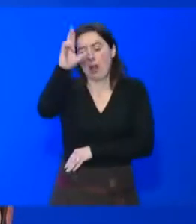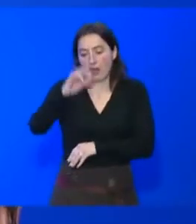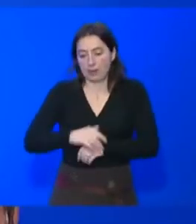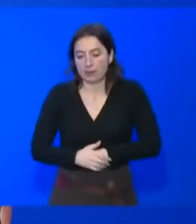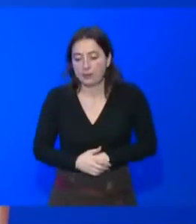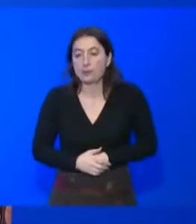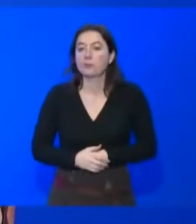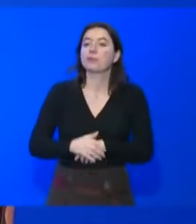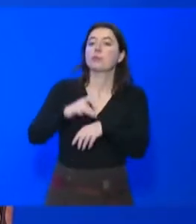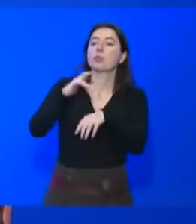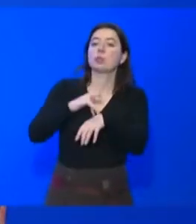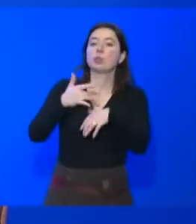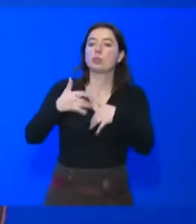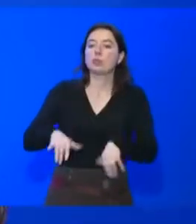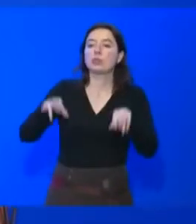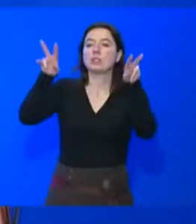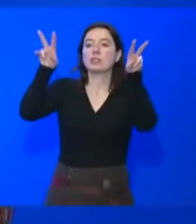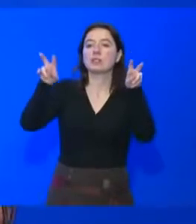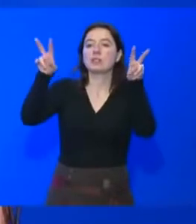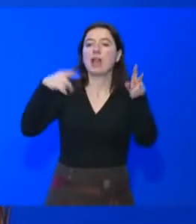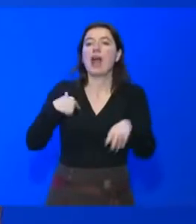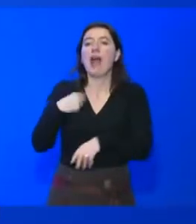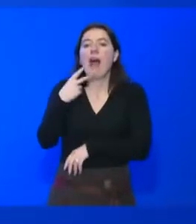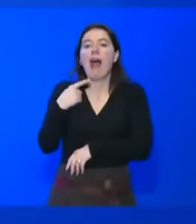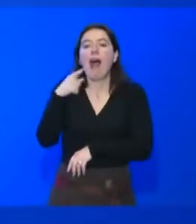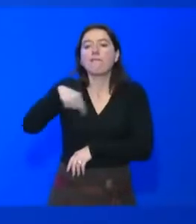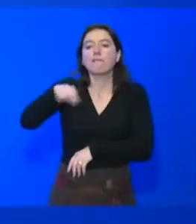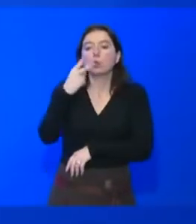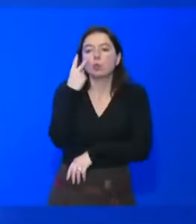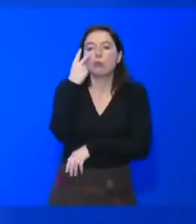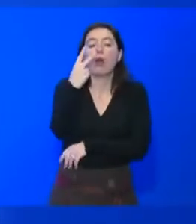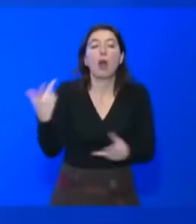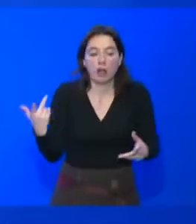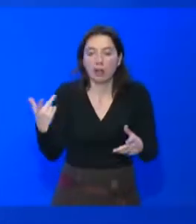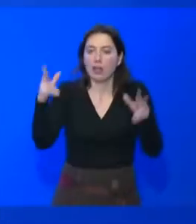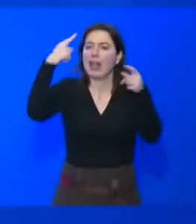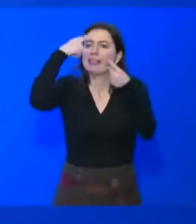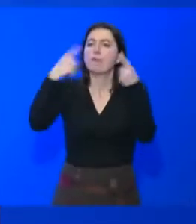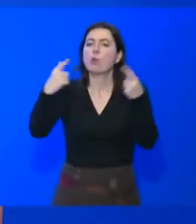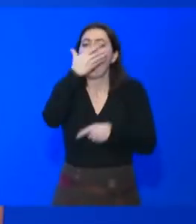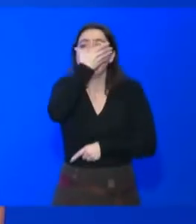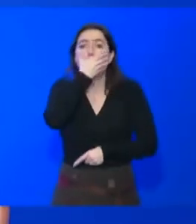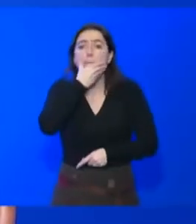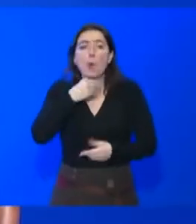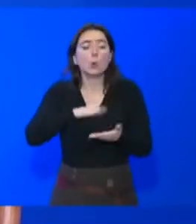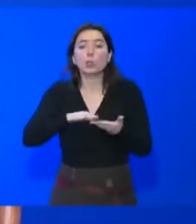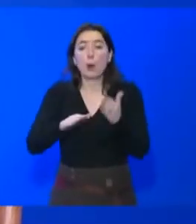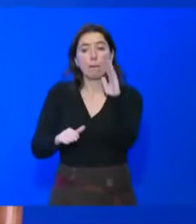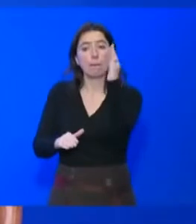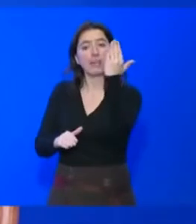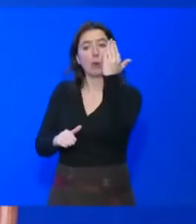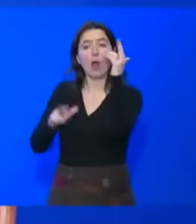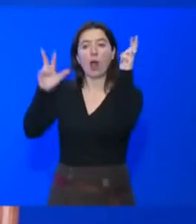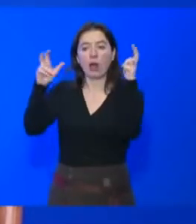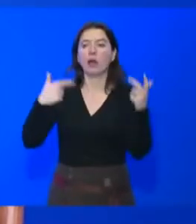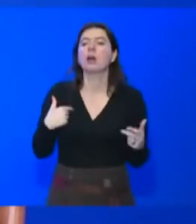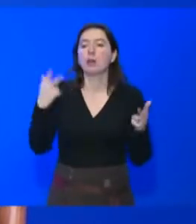numéros d'A vous de voir. La beauté sans miroir. Bon, ben, comment fait-elle ? Double peine. Oh, ben, au travail, non seulement, on